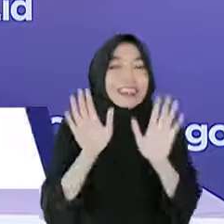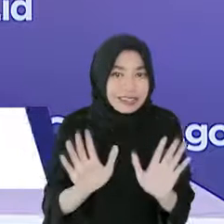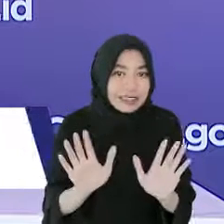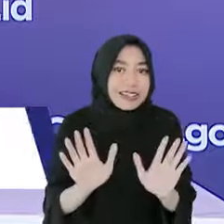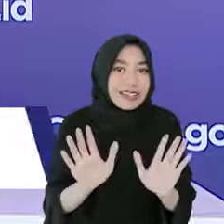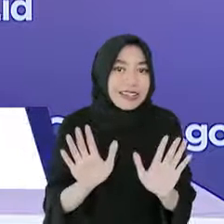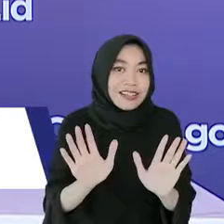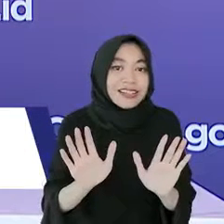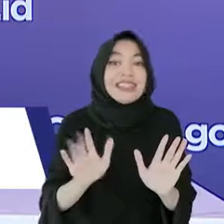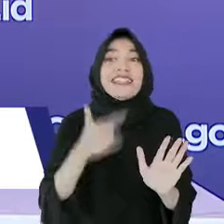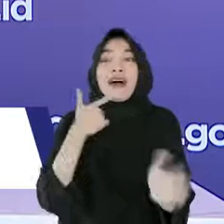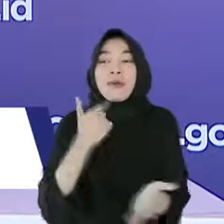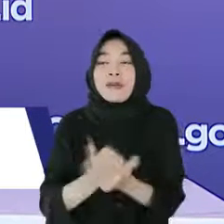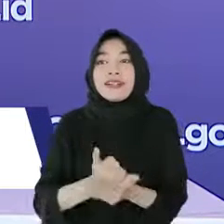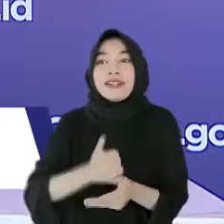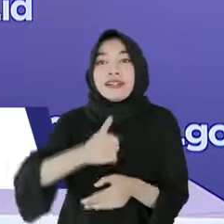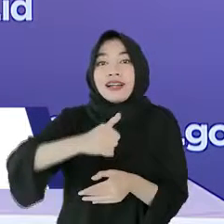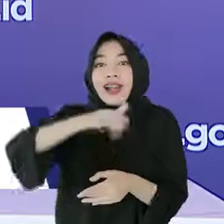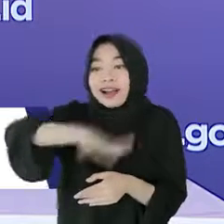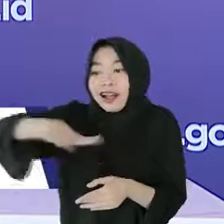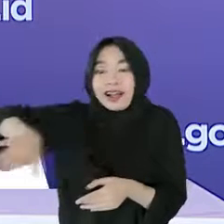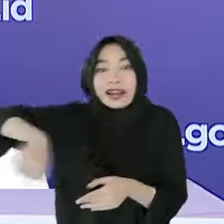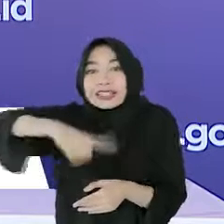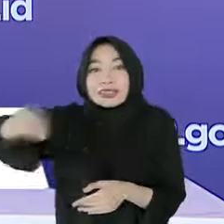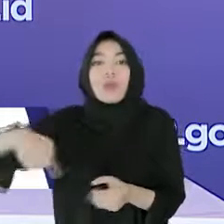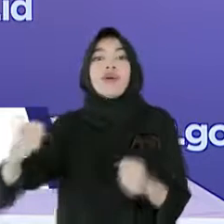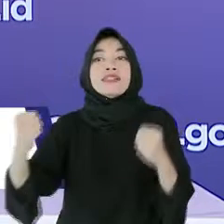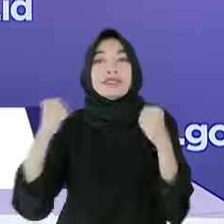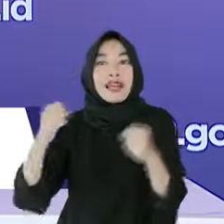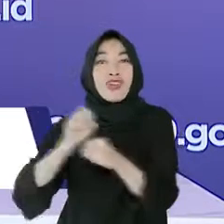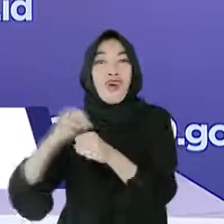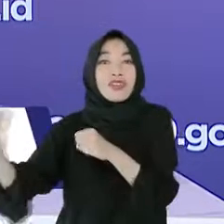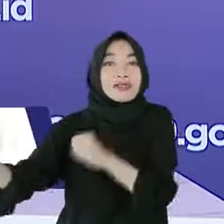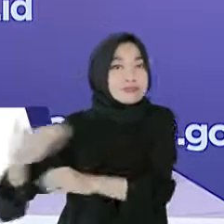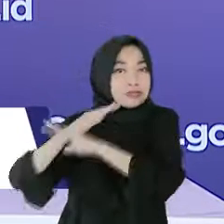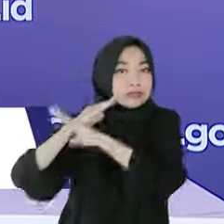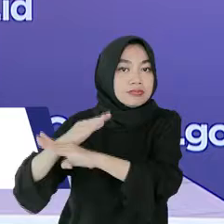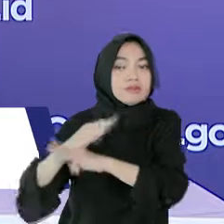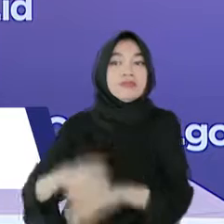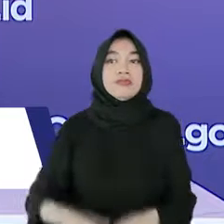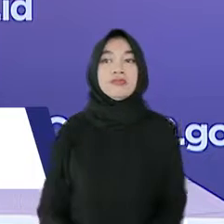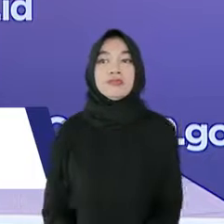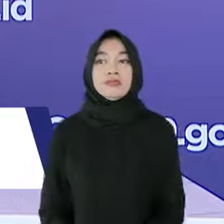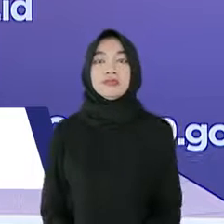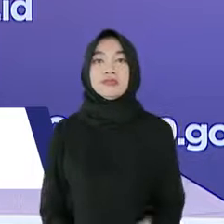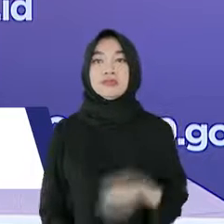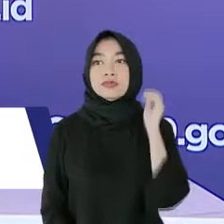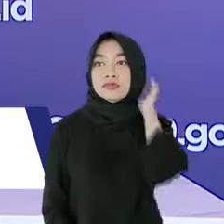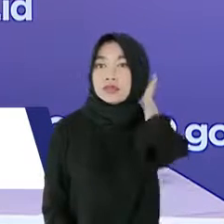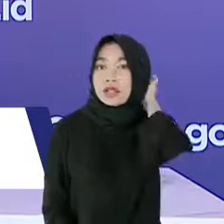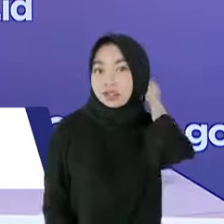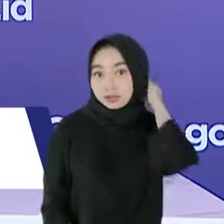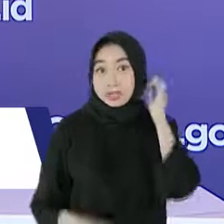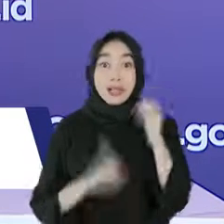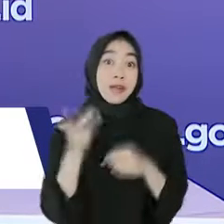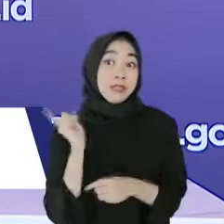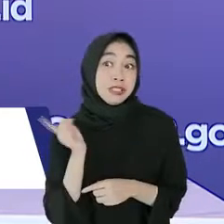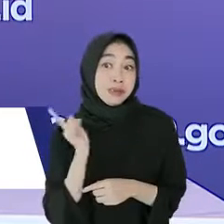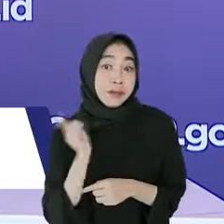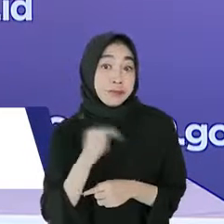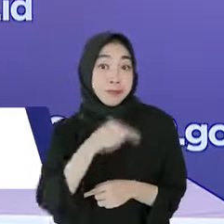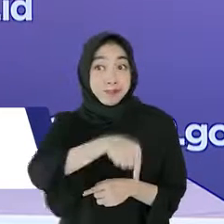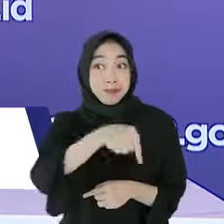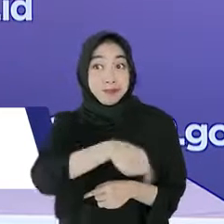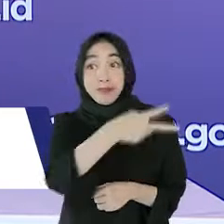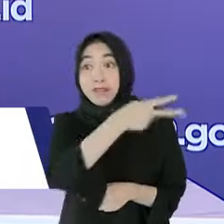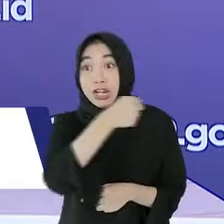mengutamakan kesehatan dan peserta didik dari penularan COVID-19. Berbagai kasus positif